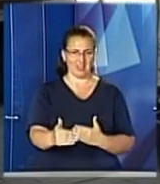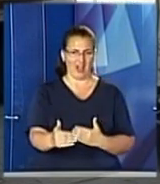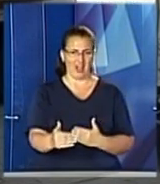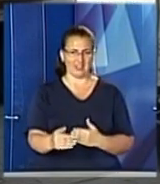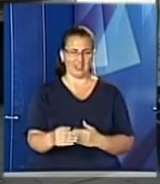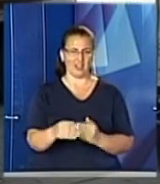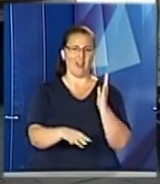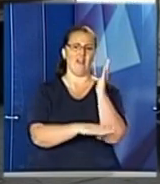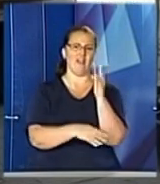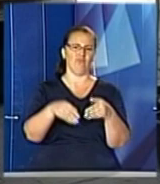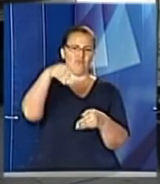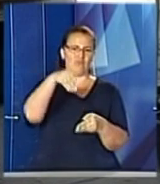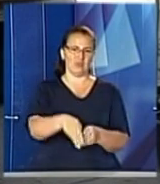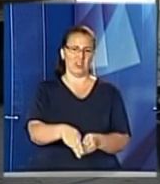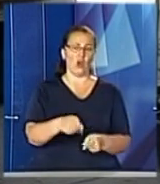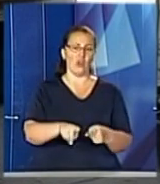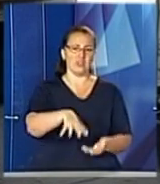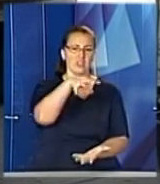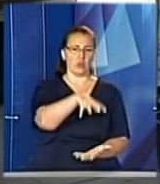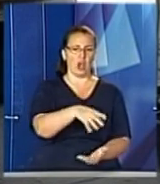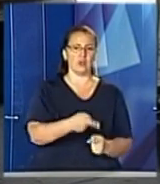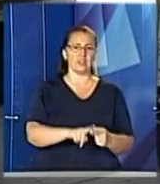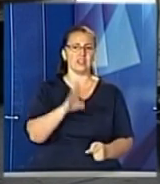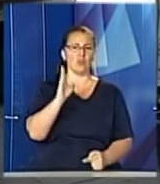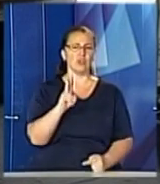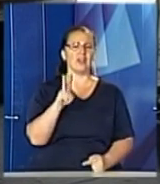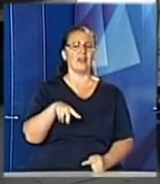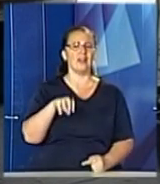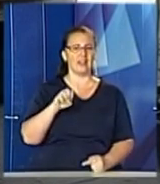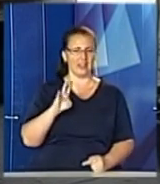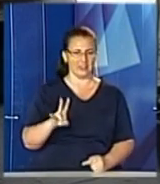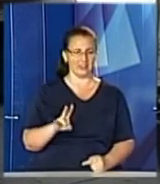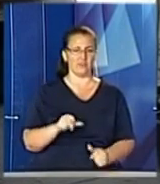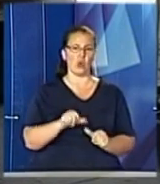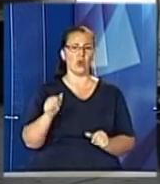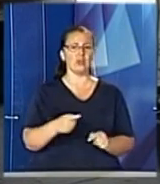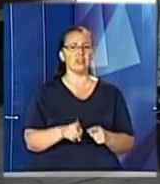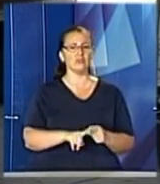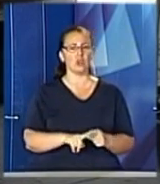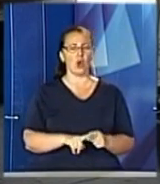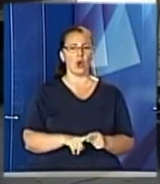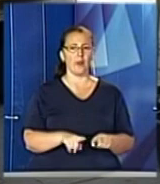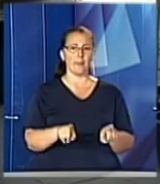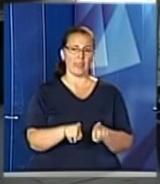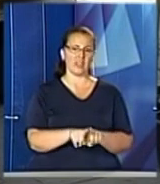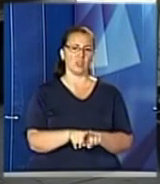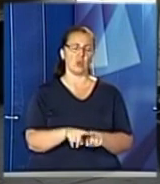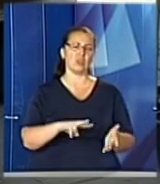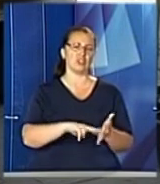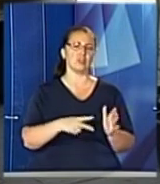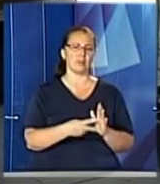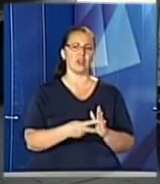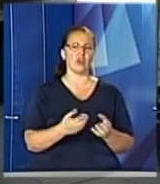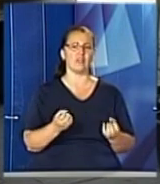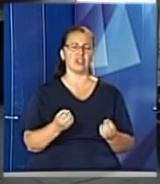В цій локації це буде кулястий клен. Крім того, таку висадку ще заплановано